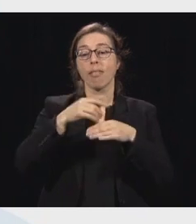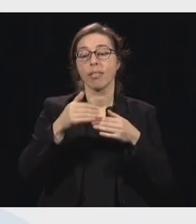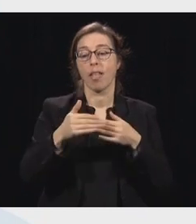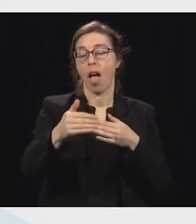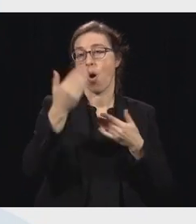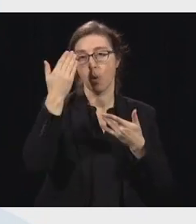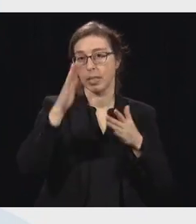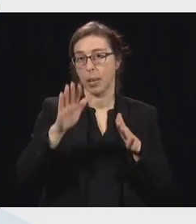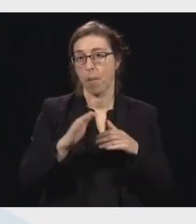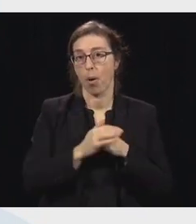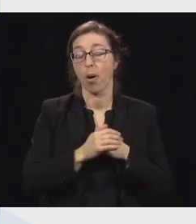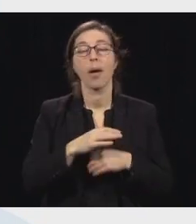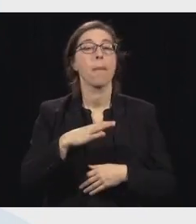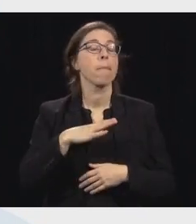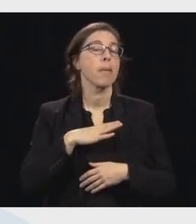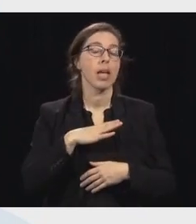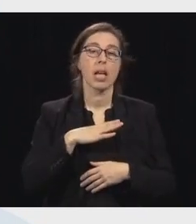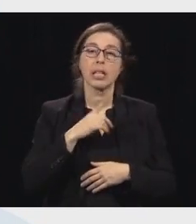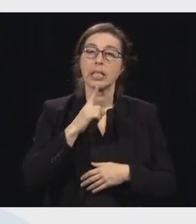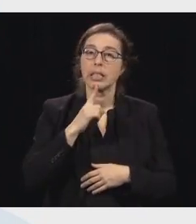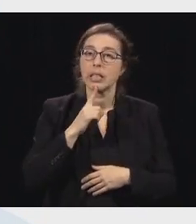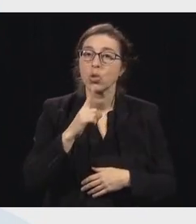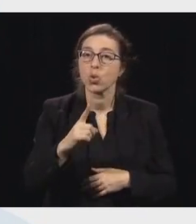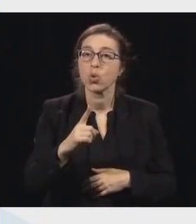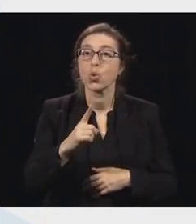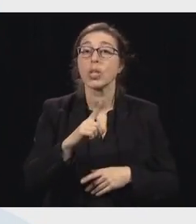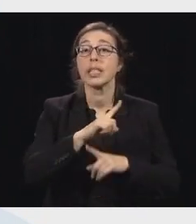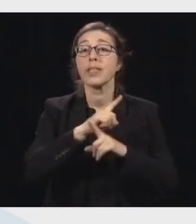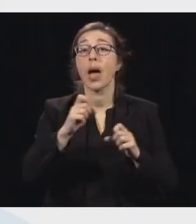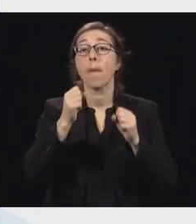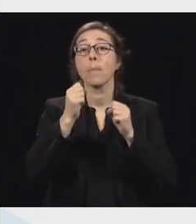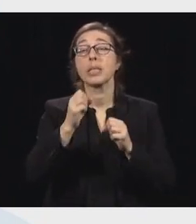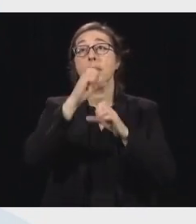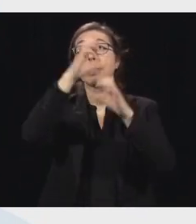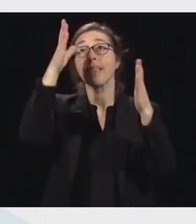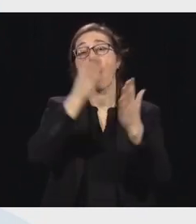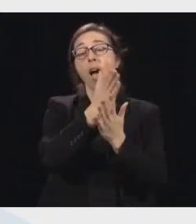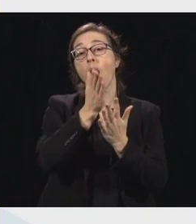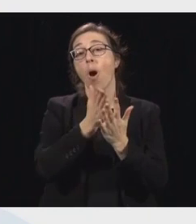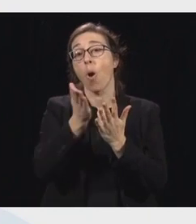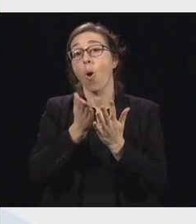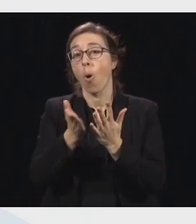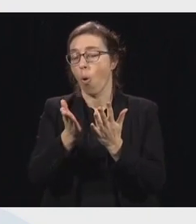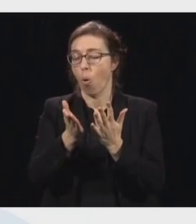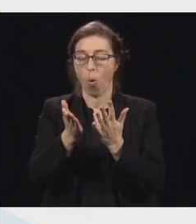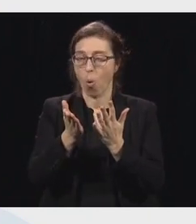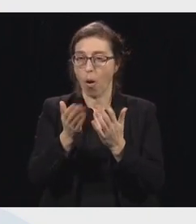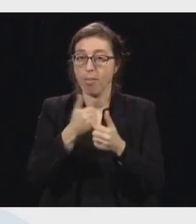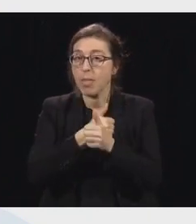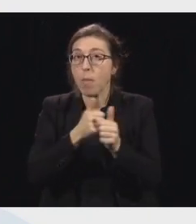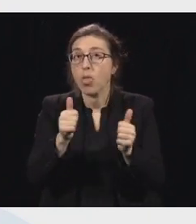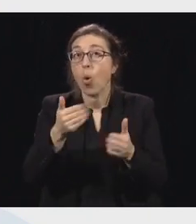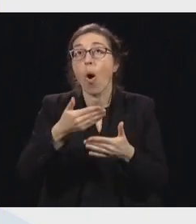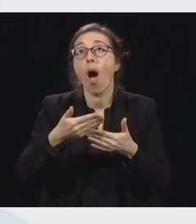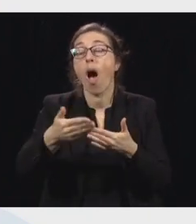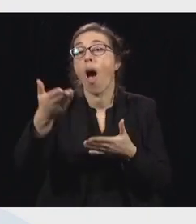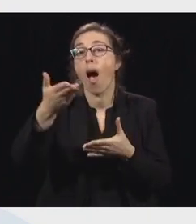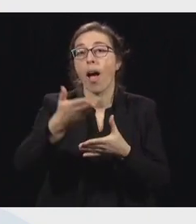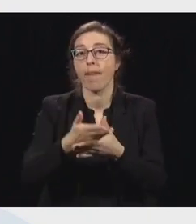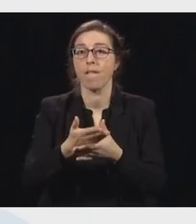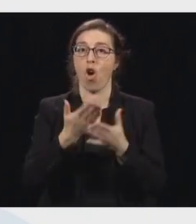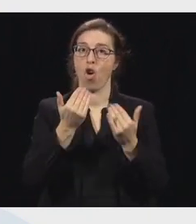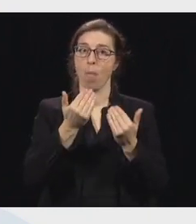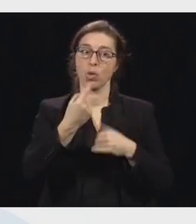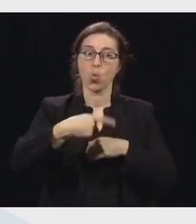mais c'est certain que dans tous les scénarios, on a besoin de vous autres. On a besoin des gens qui nous